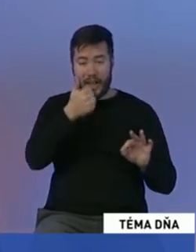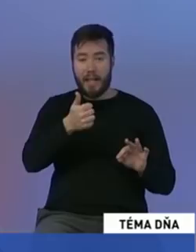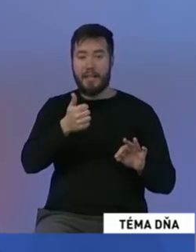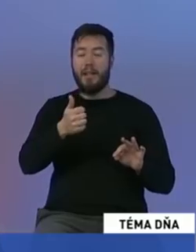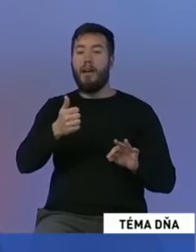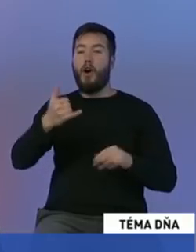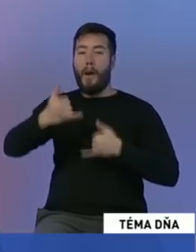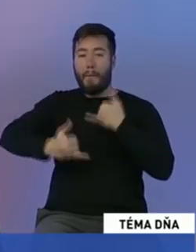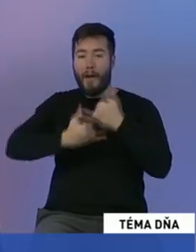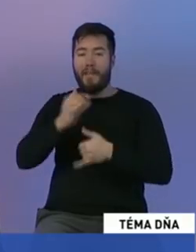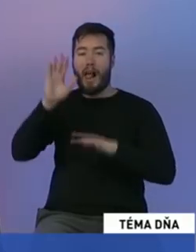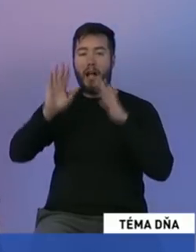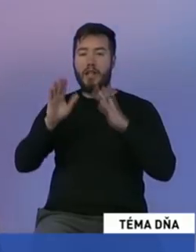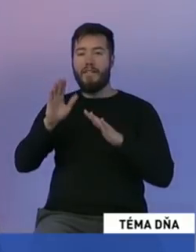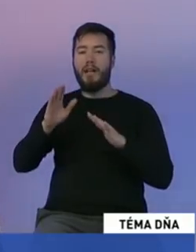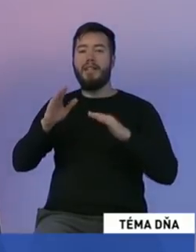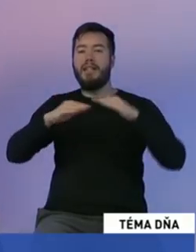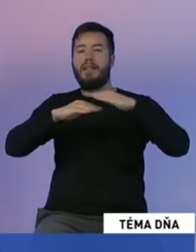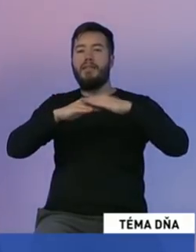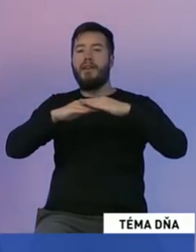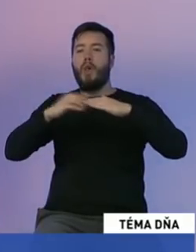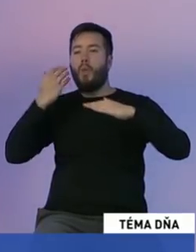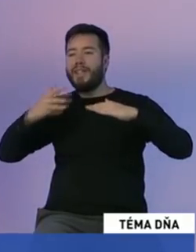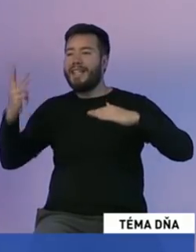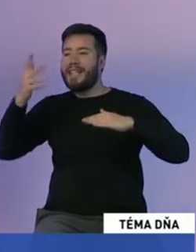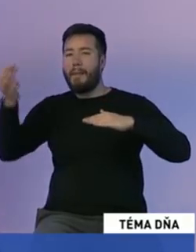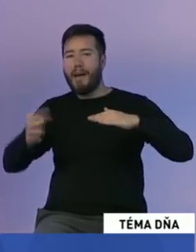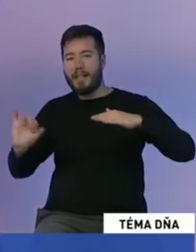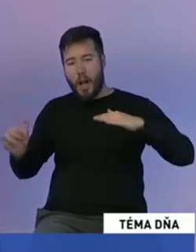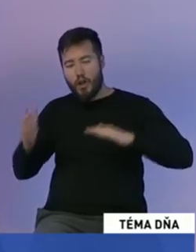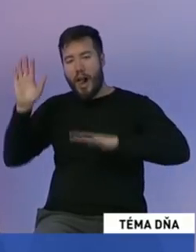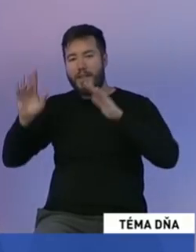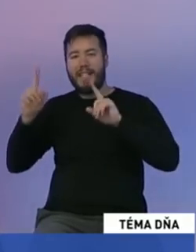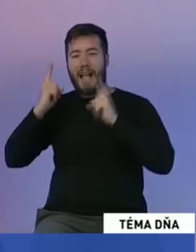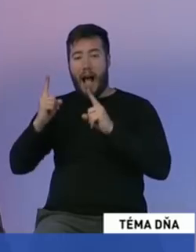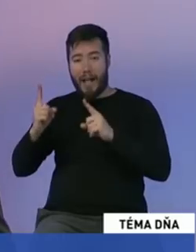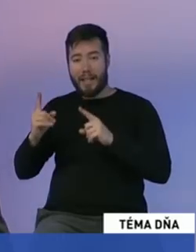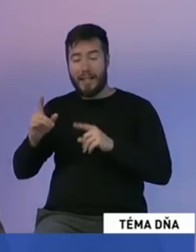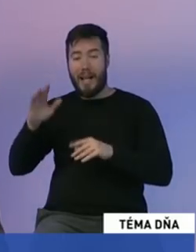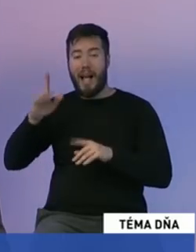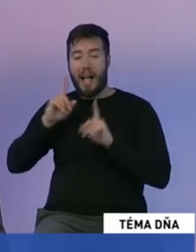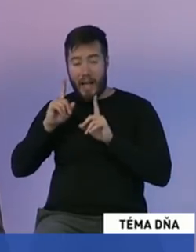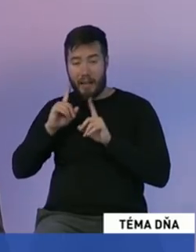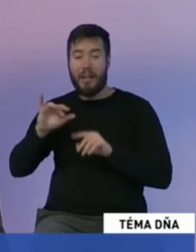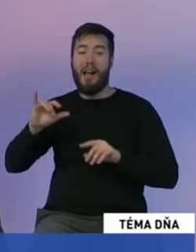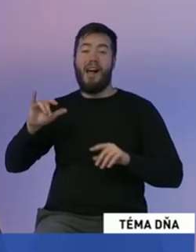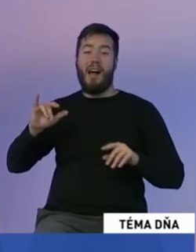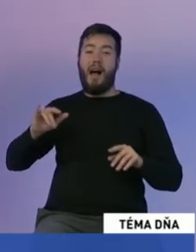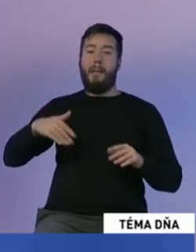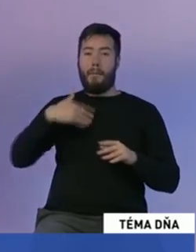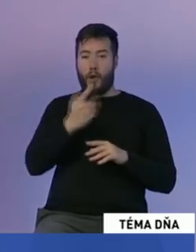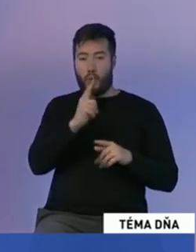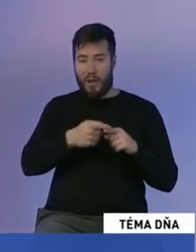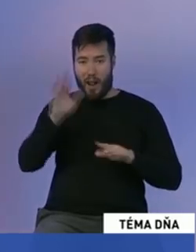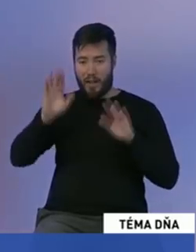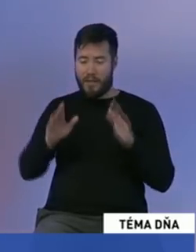hazardu. To znamená, že potrebujeme to 30% quorum. Ja si myslím, že tí obyvateľe toho mesta jednoducho dali zodpovednosť do ruk tým poslancom a nevidím, prečo by sa ešte mali